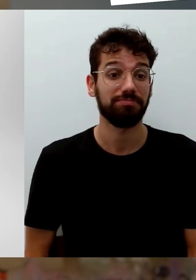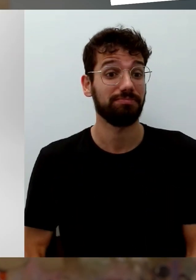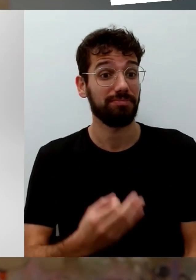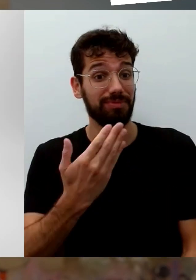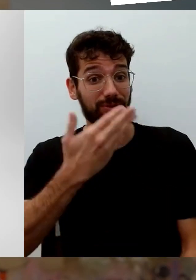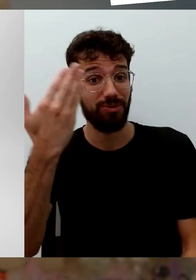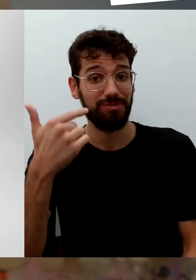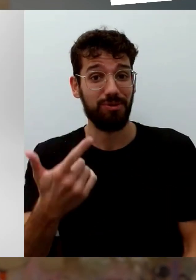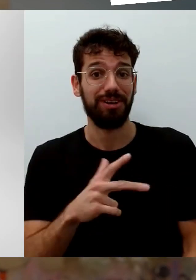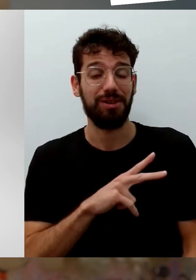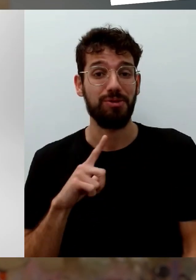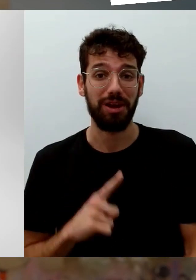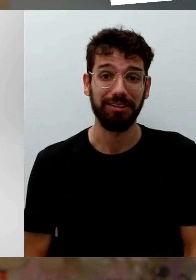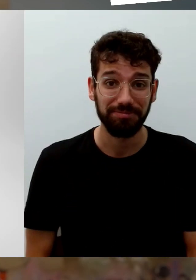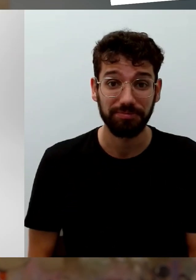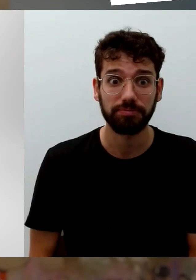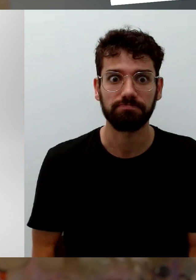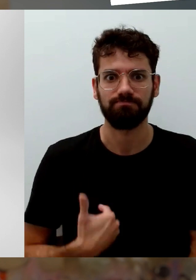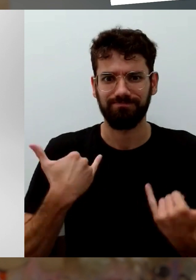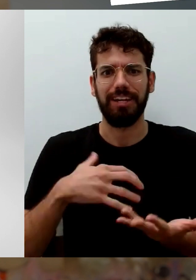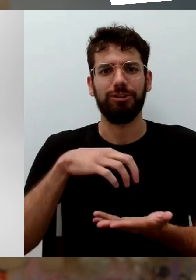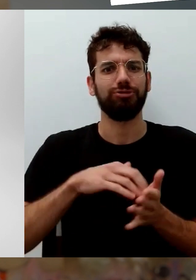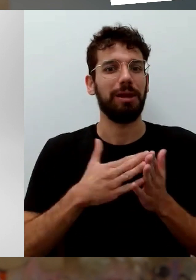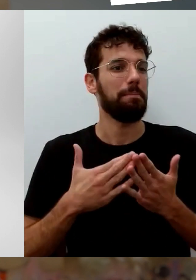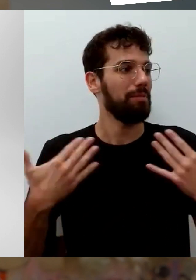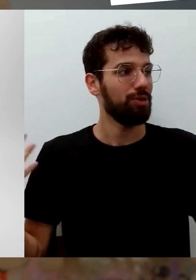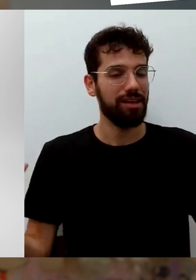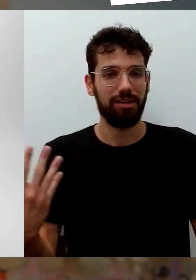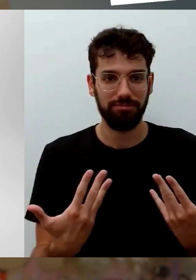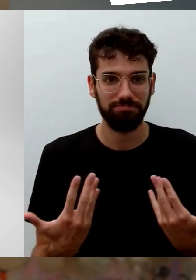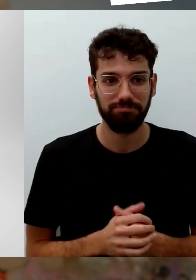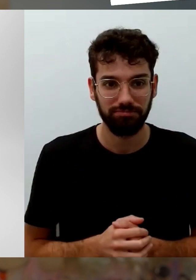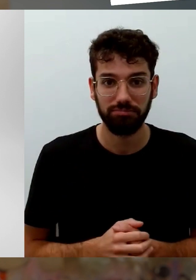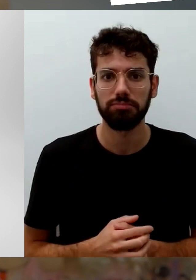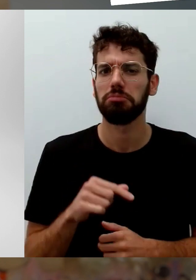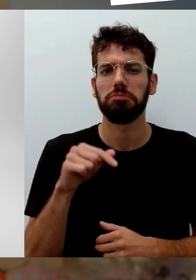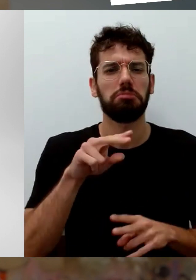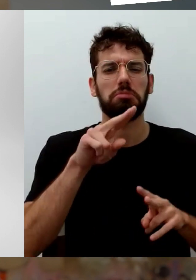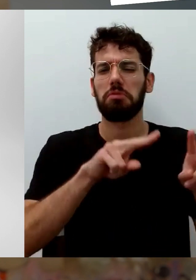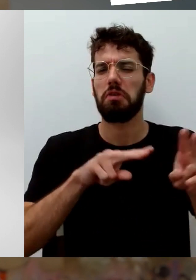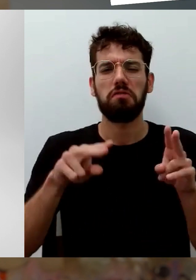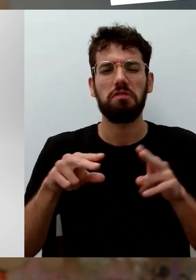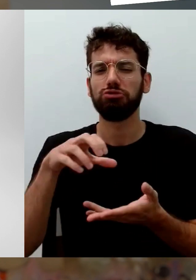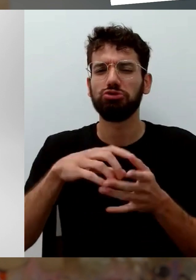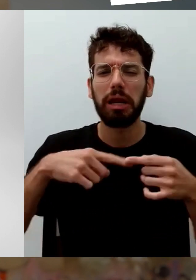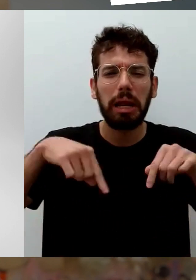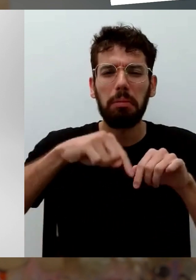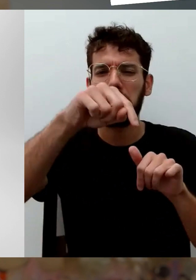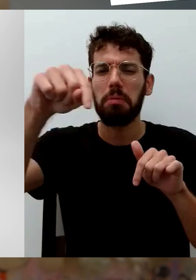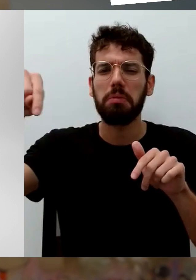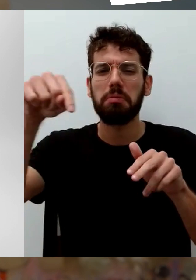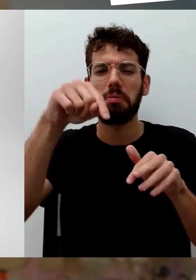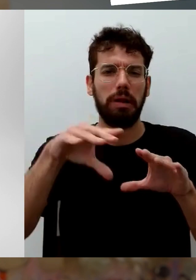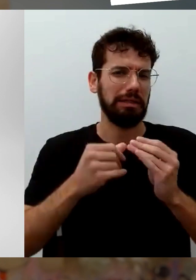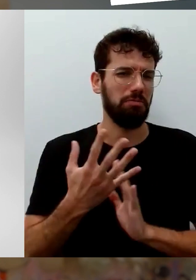Lübeck. Wir sind hier gerade in der Stadtbibliothek Lübeck. Eine zentrale Aktion von vielen im gesamten Stadtgebiet gibt es über 45